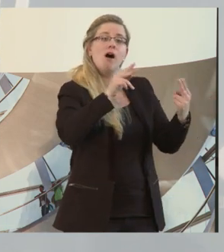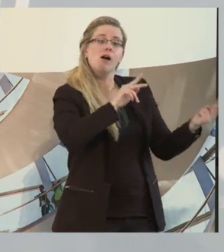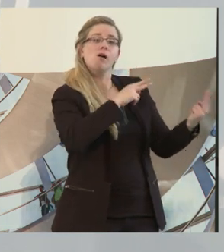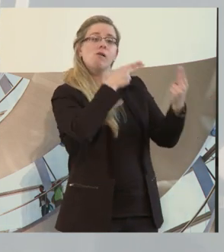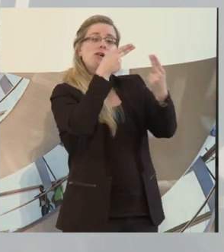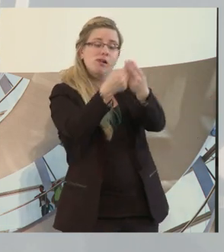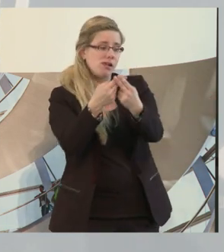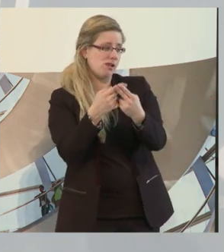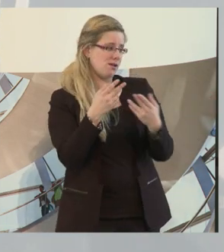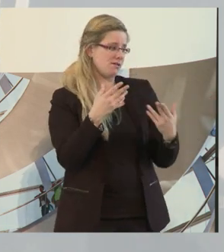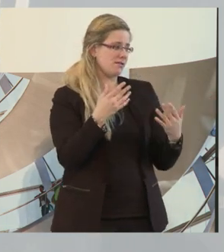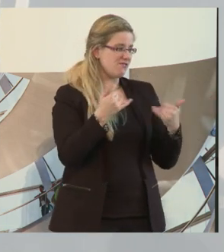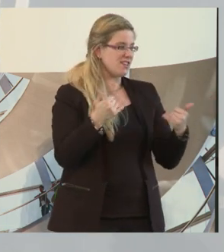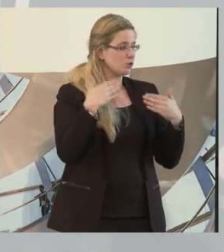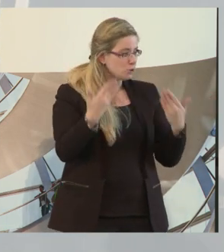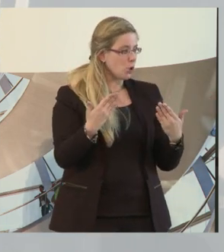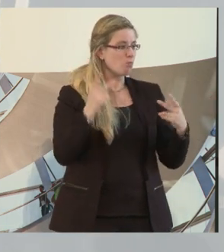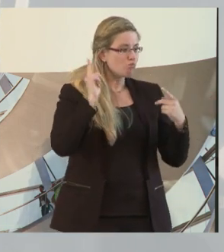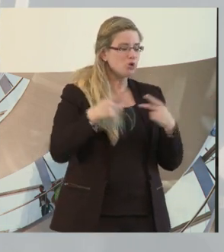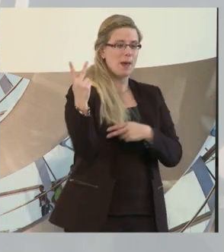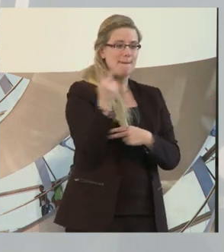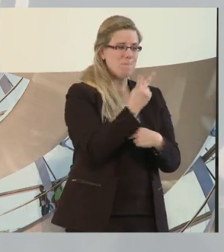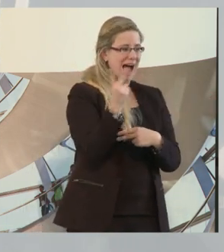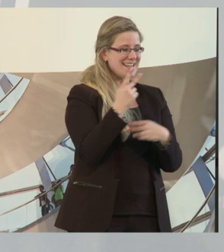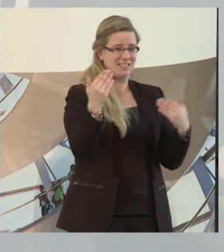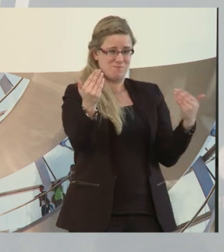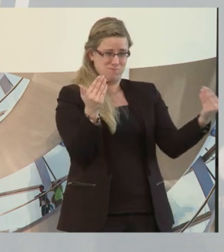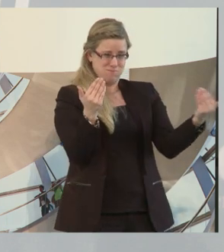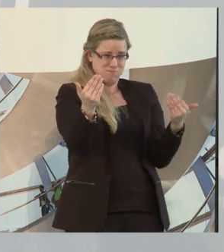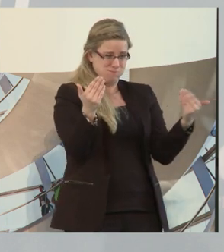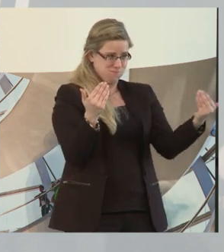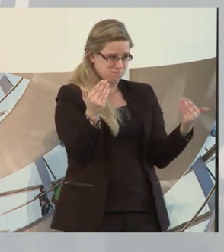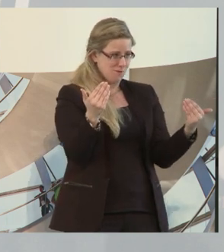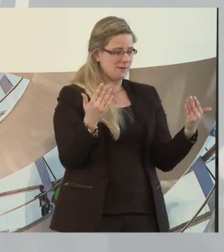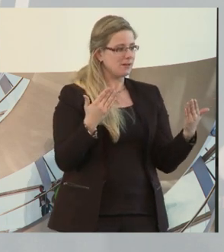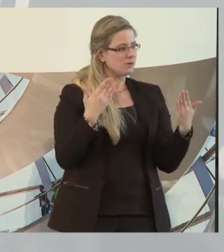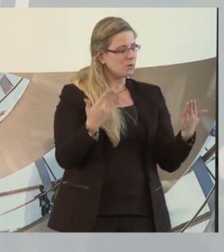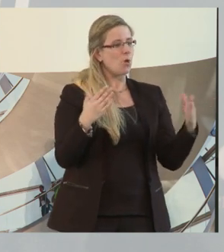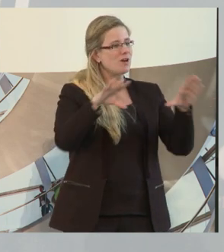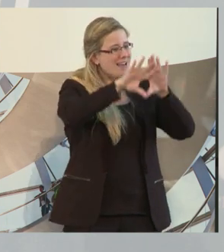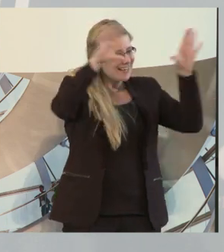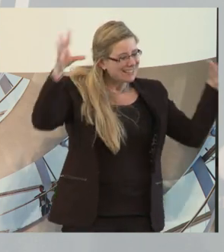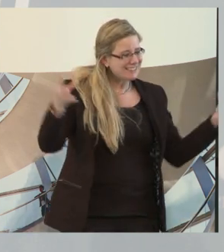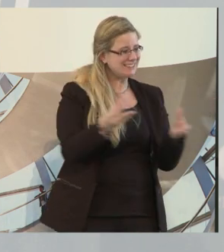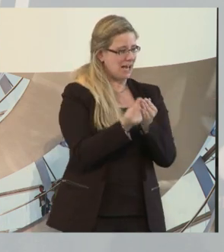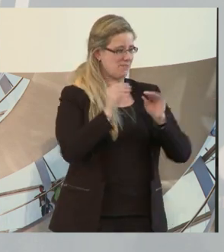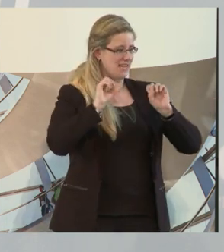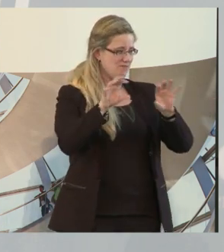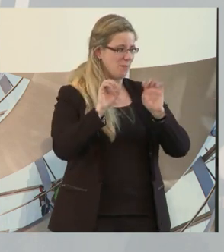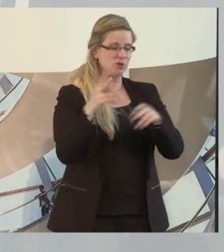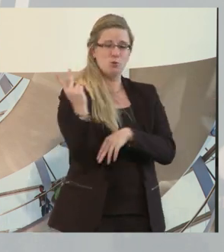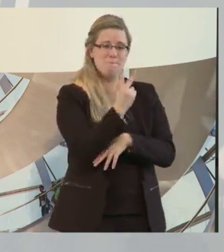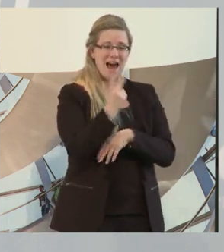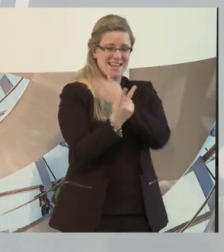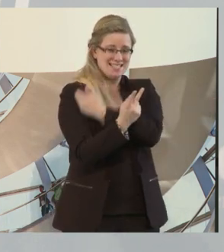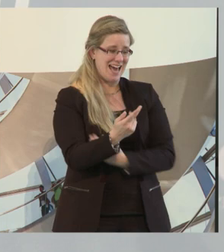hat eigentlich immer am besten funktioniert. Und an solchen Beispielen und an der ganzheitlichen Information für beide Seiten, für die